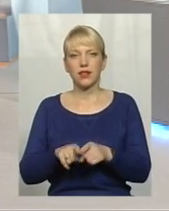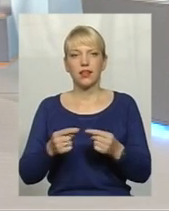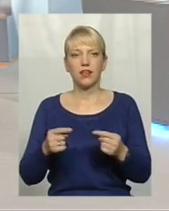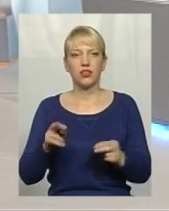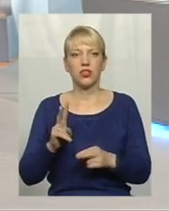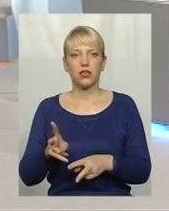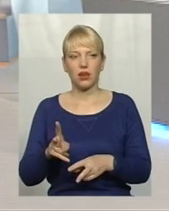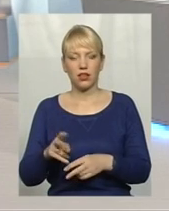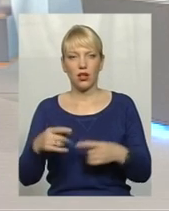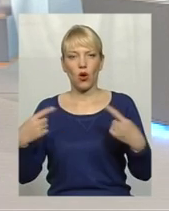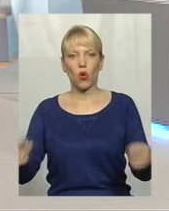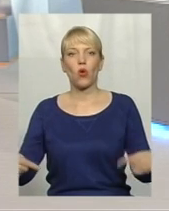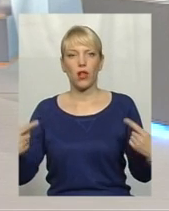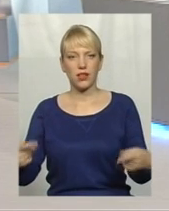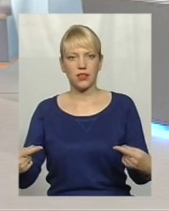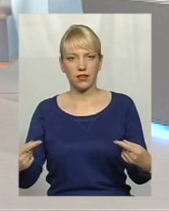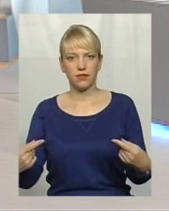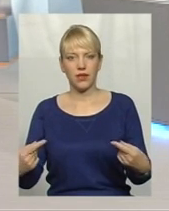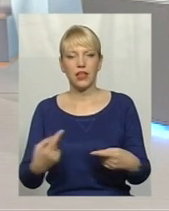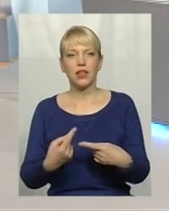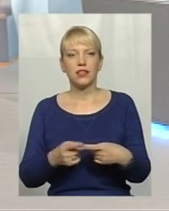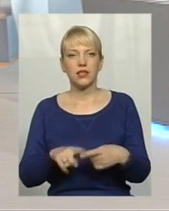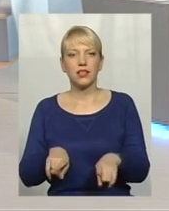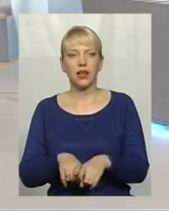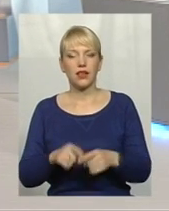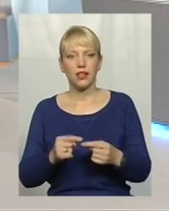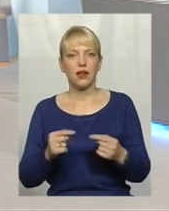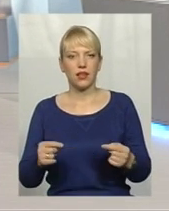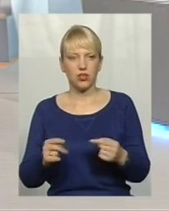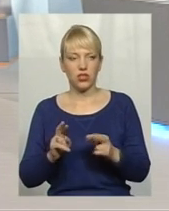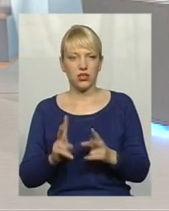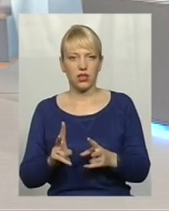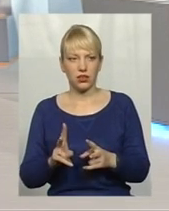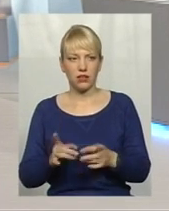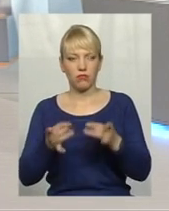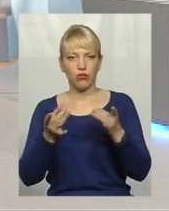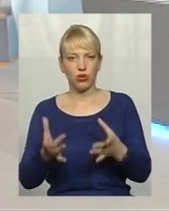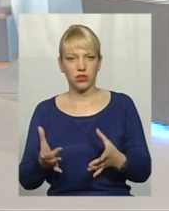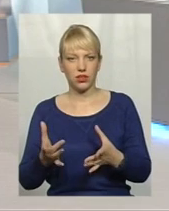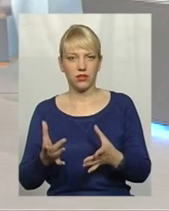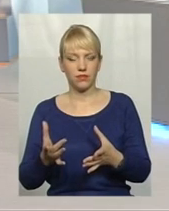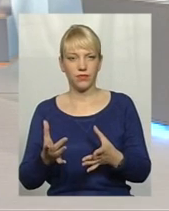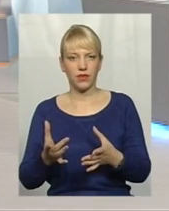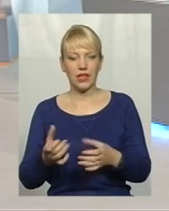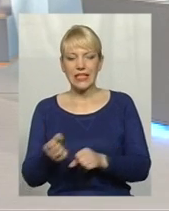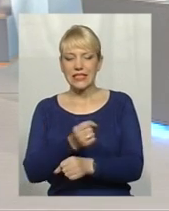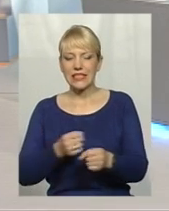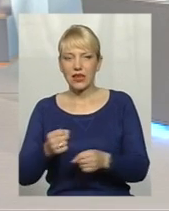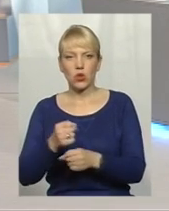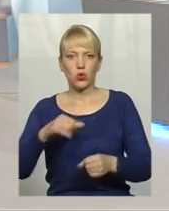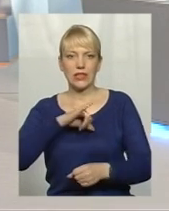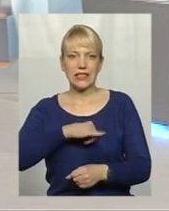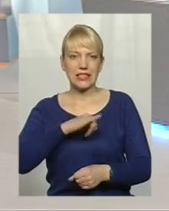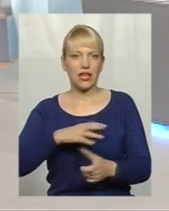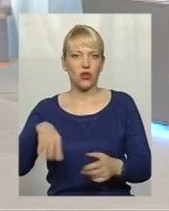колеса, це такі речі, як навіть просте закрутки, сало.